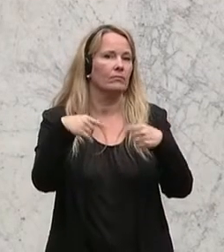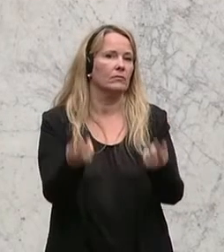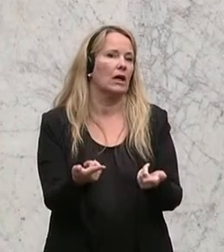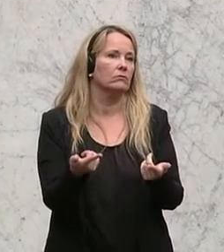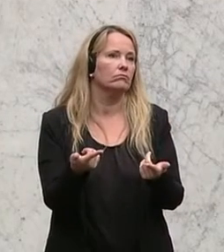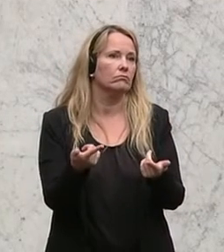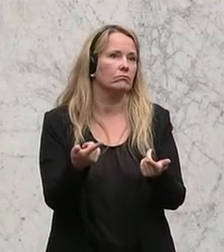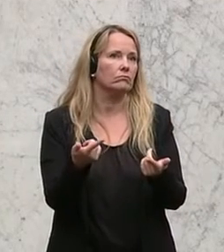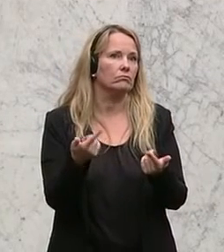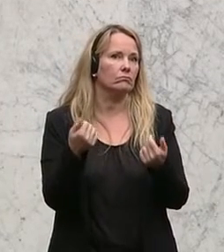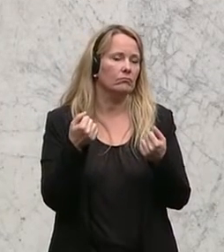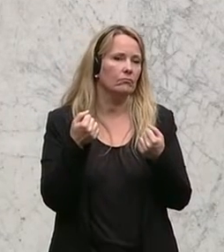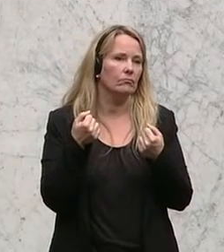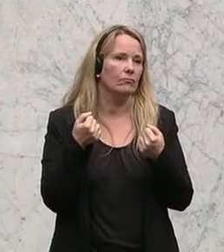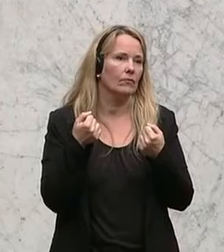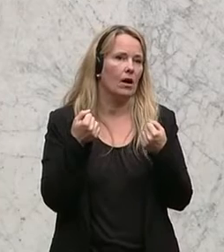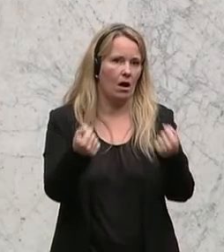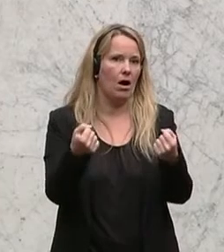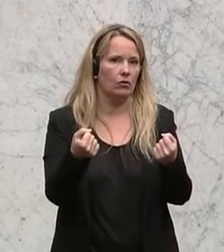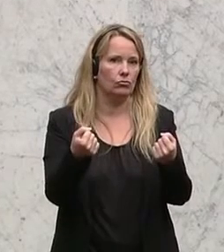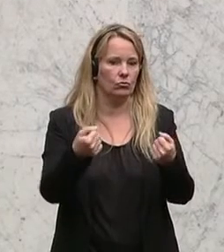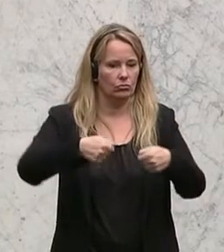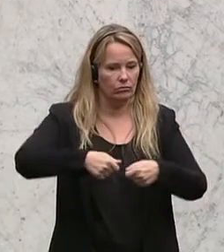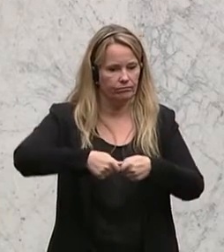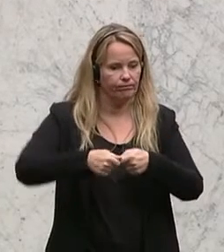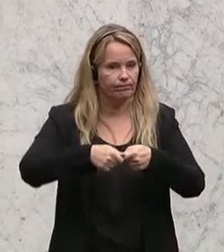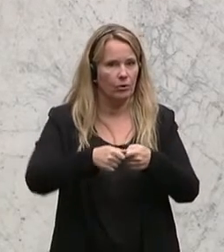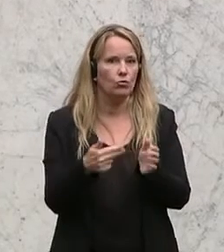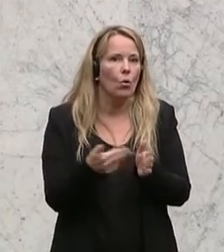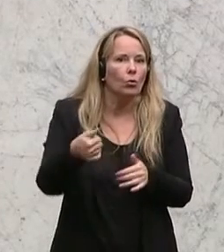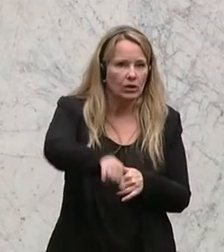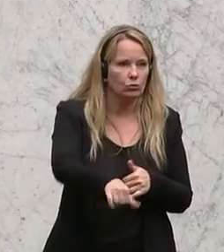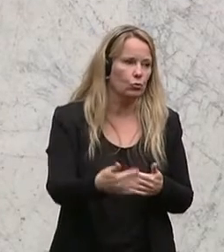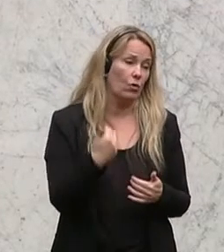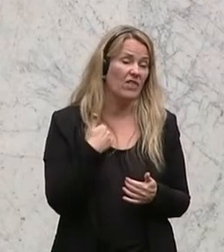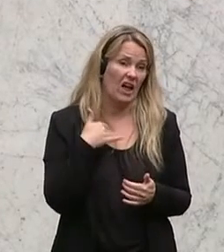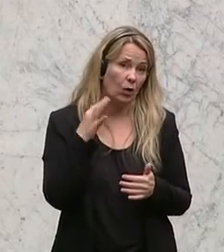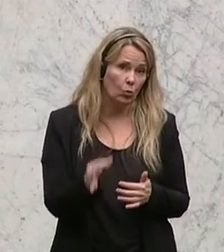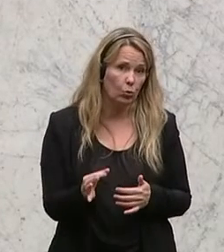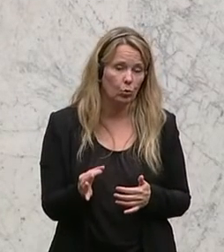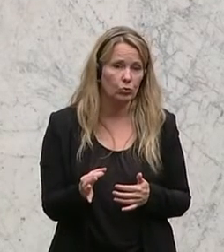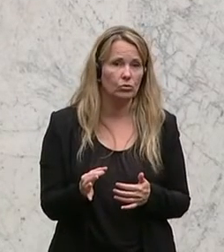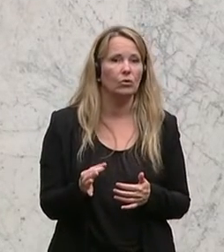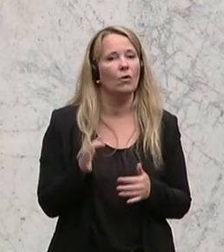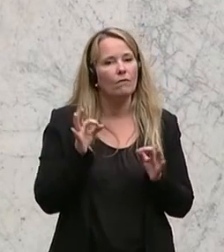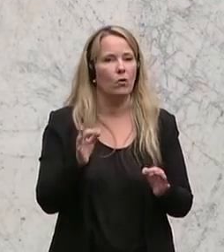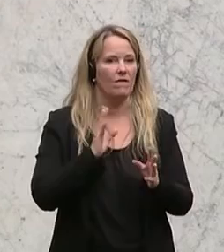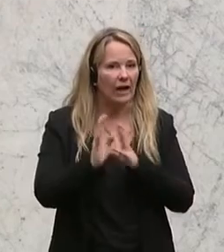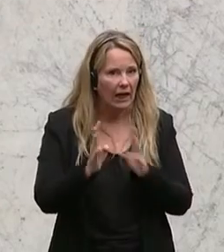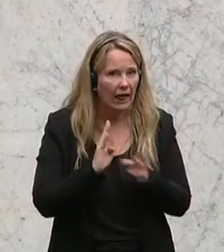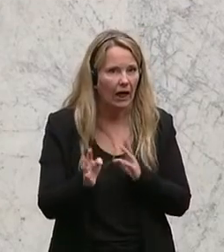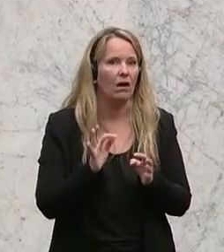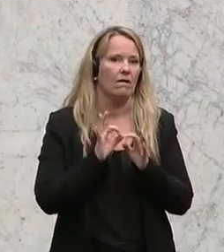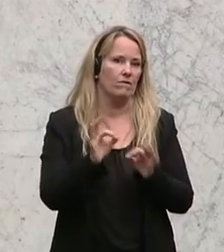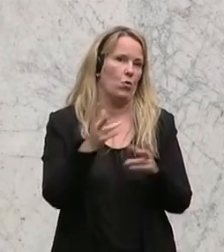Werkzeugsatz, den man logistisch in der Hand hat, erweitern. Und ich glaube, das wäre gut für uns, das wäre gut für den Verkehr